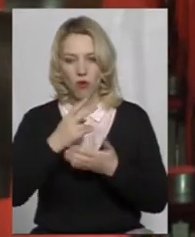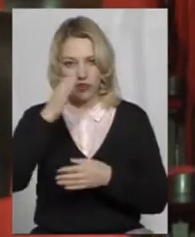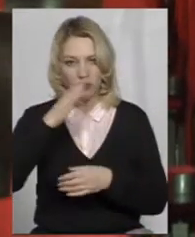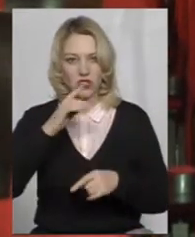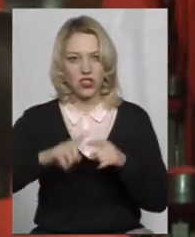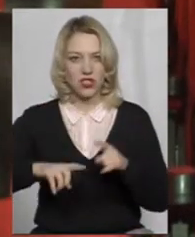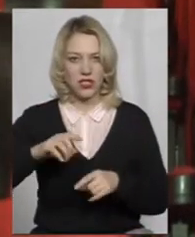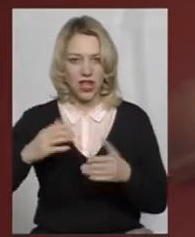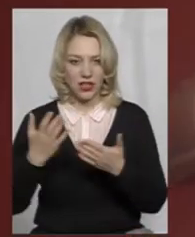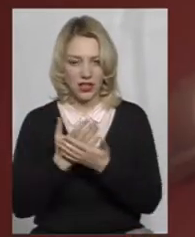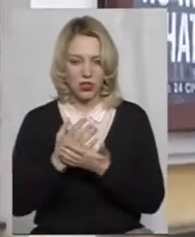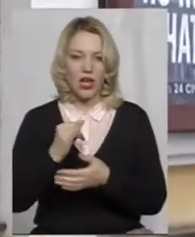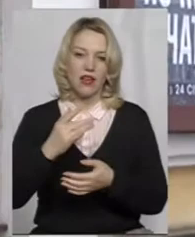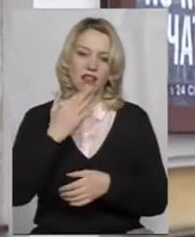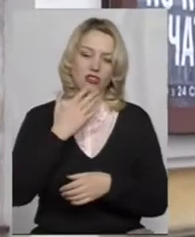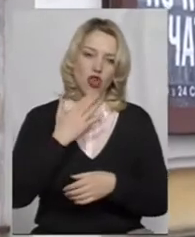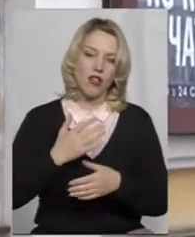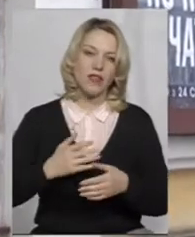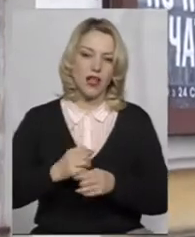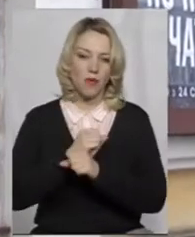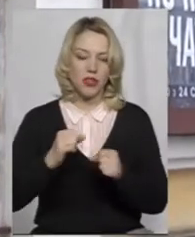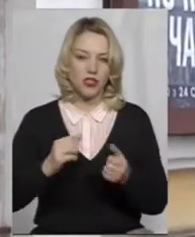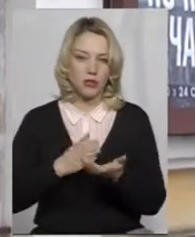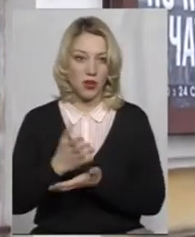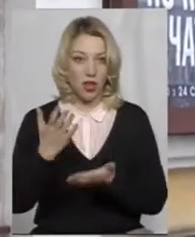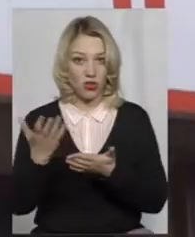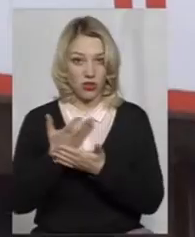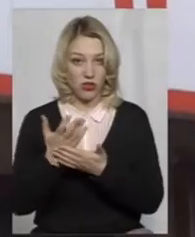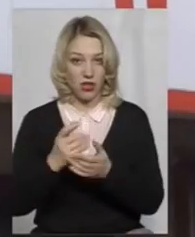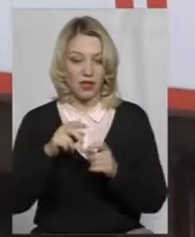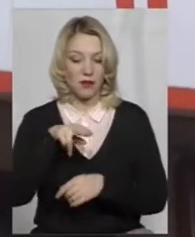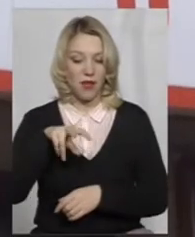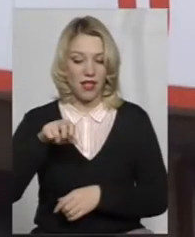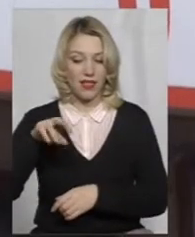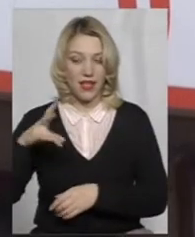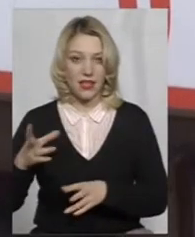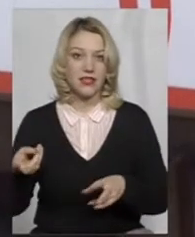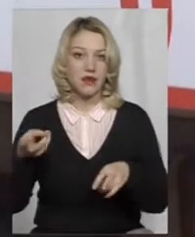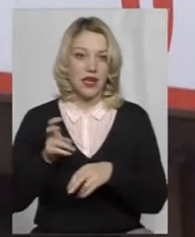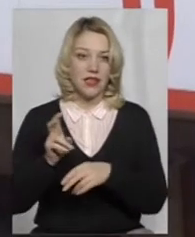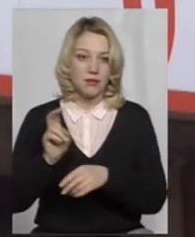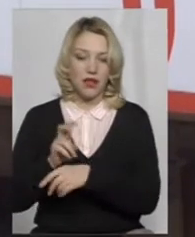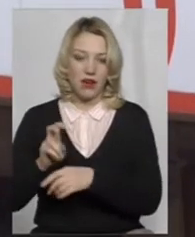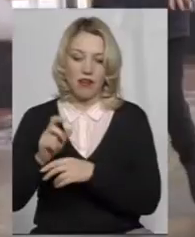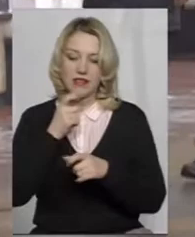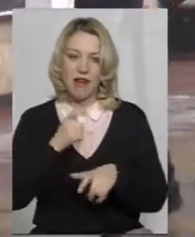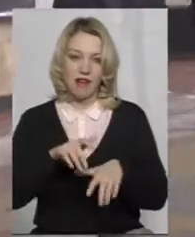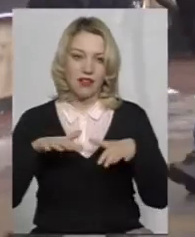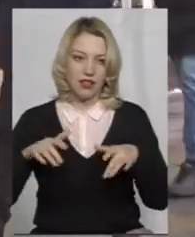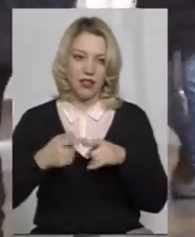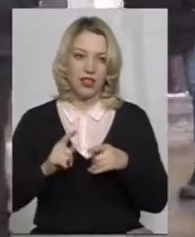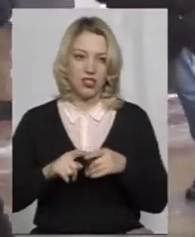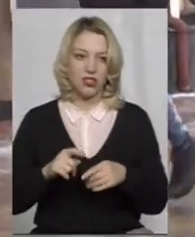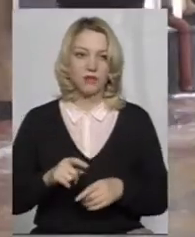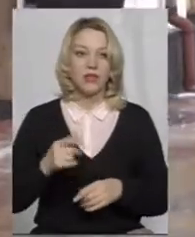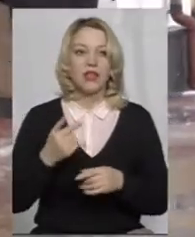а й національно-патріотичного спрямування. Та якщо у кінотеатрі «Планета» збираються глядачі, то у районах області подивитись фільм на великому екрані жителі не